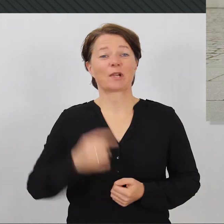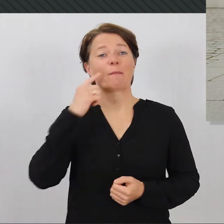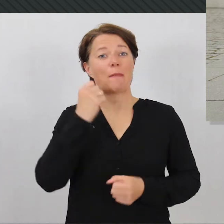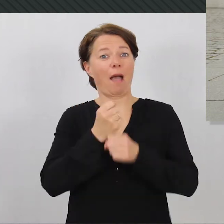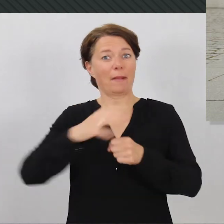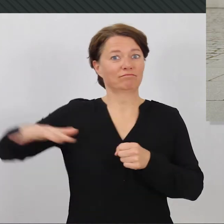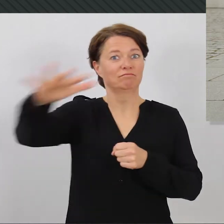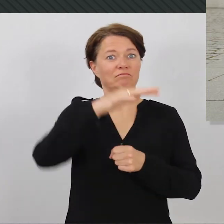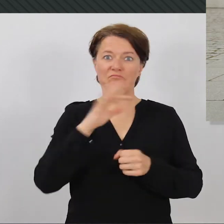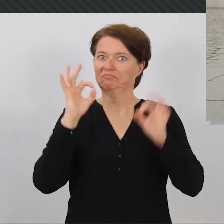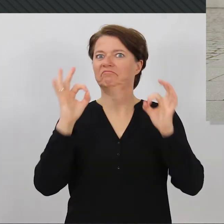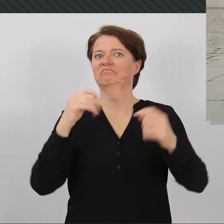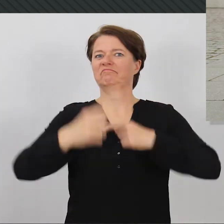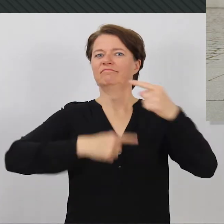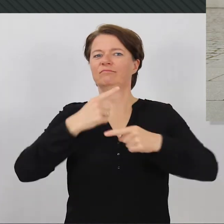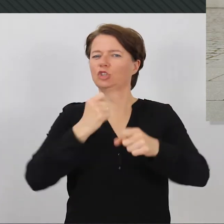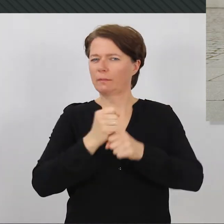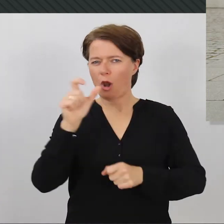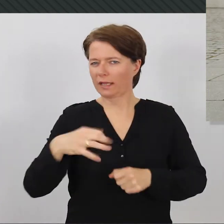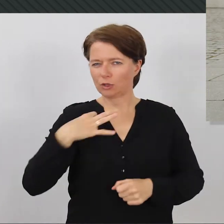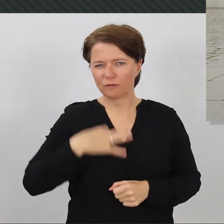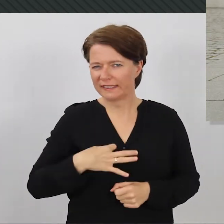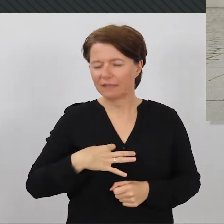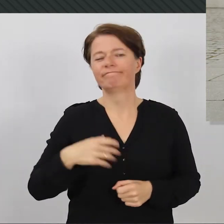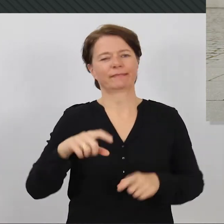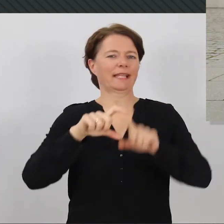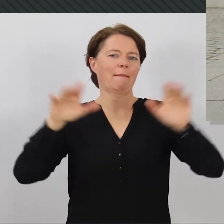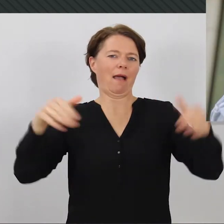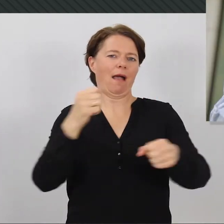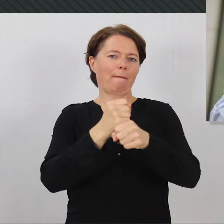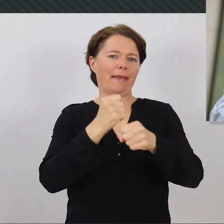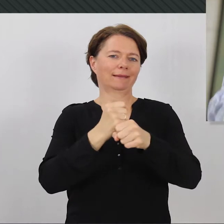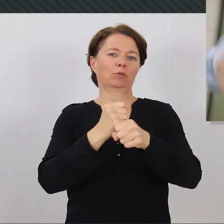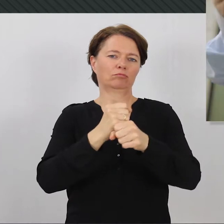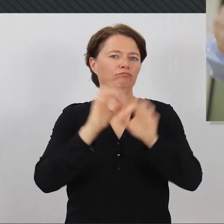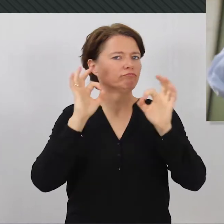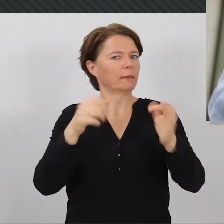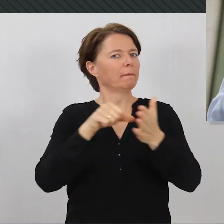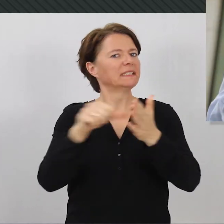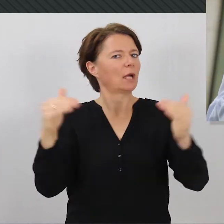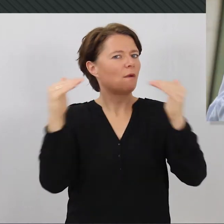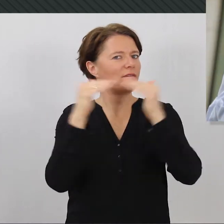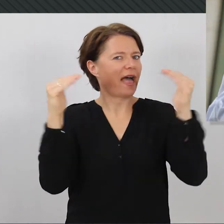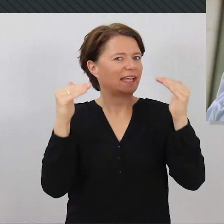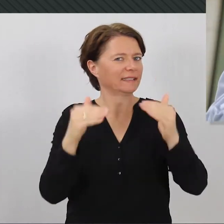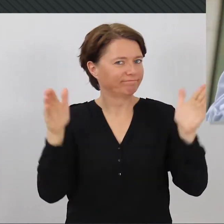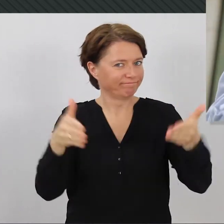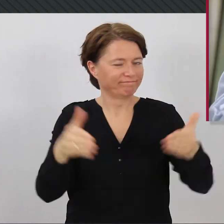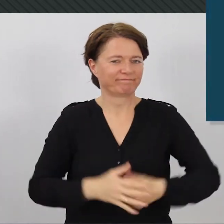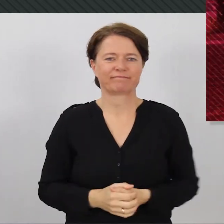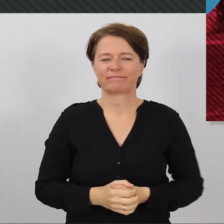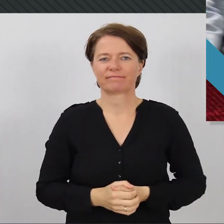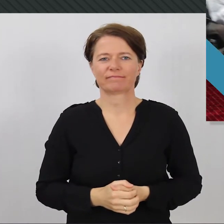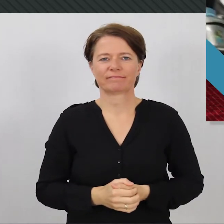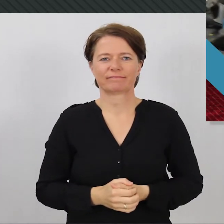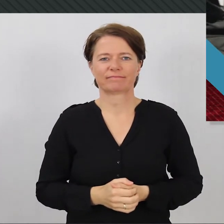Wir haben gute Arbeitsmarktzahlen und trotzdem sind viele Leute unzufrieden. Deshalb geht es jetzt um Jobs und faire Bezahlung.